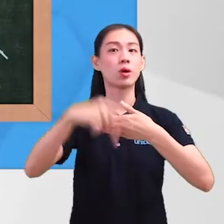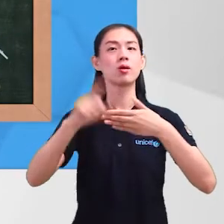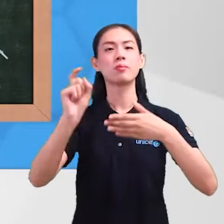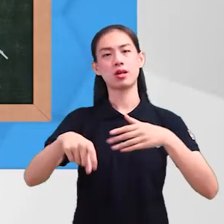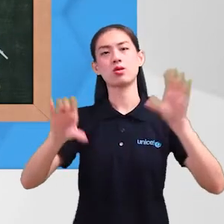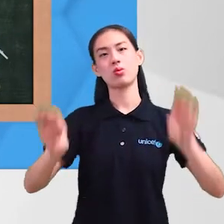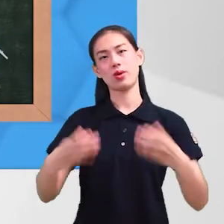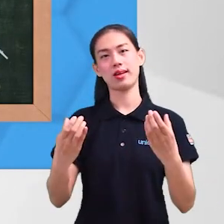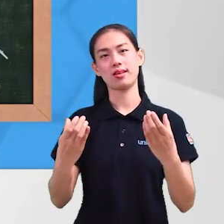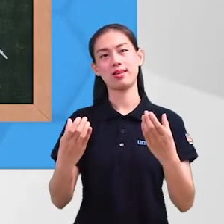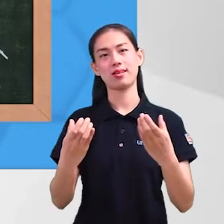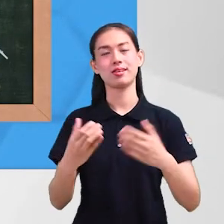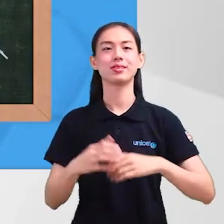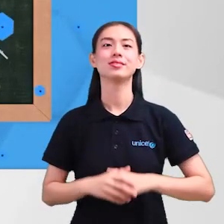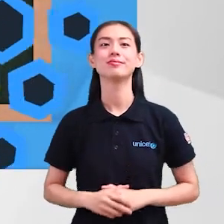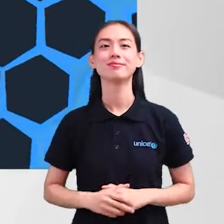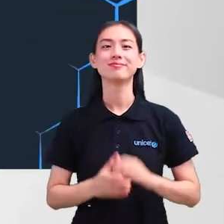program yang perlu anda hasilkan